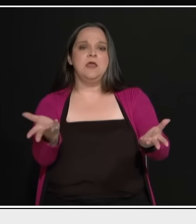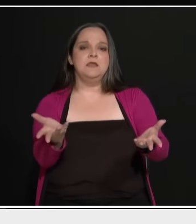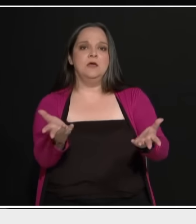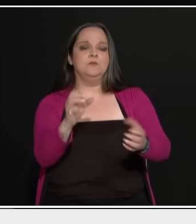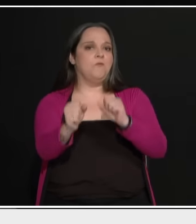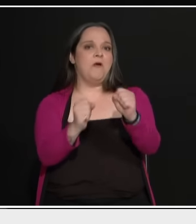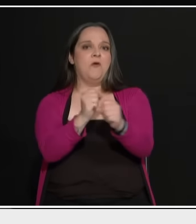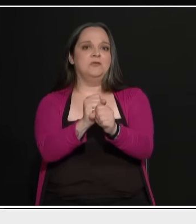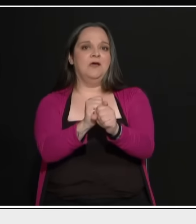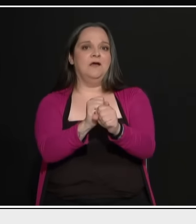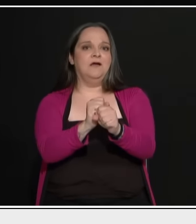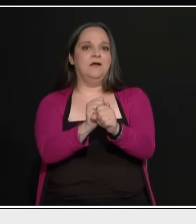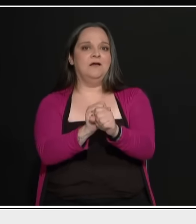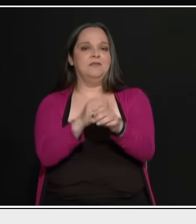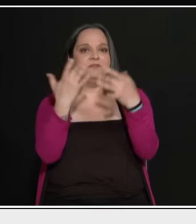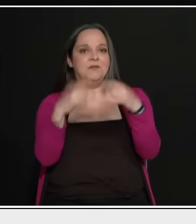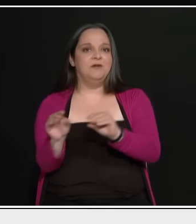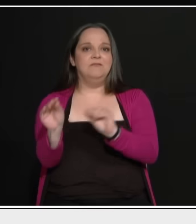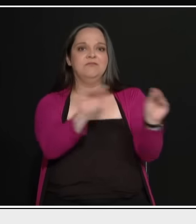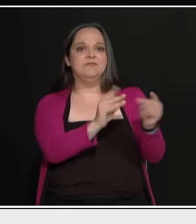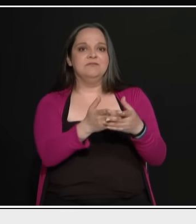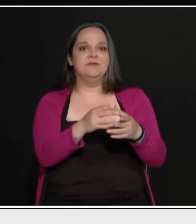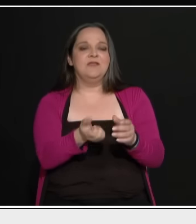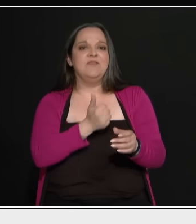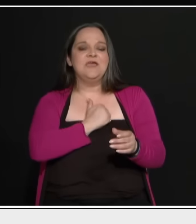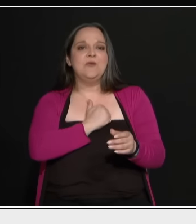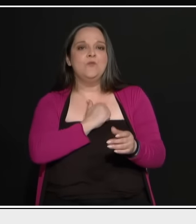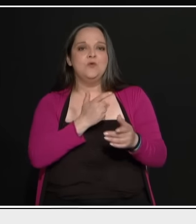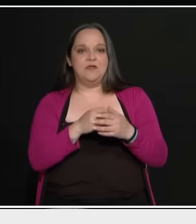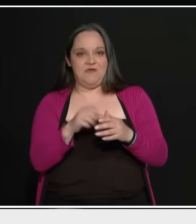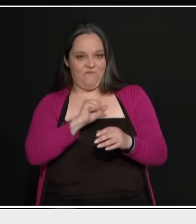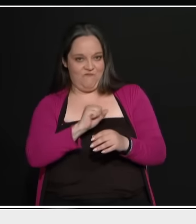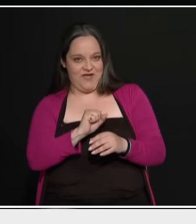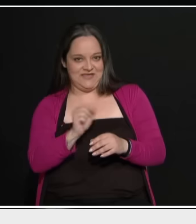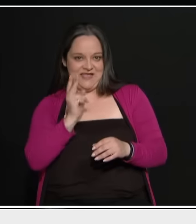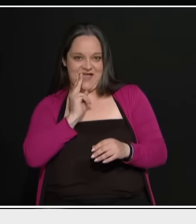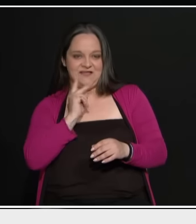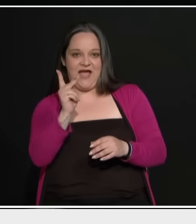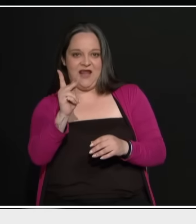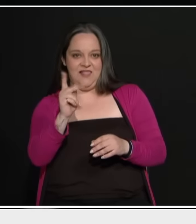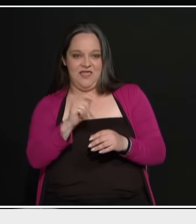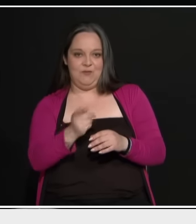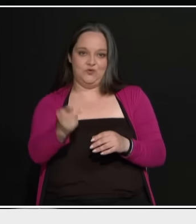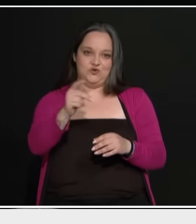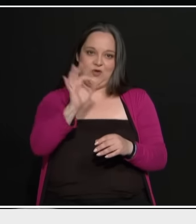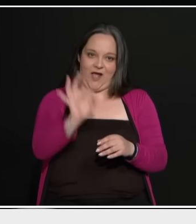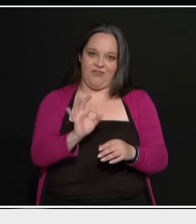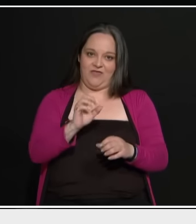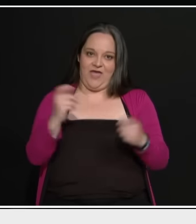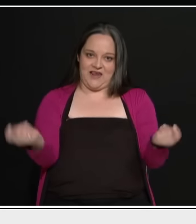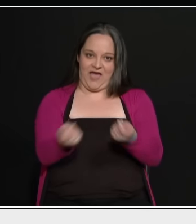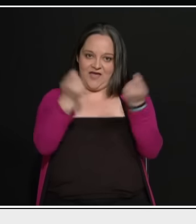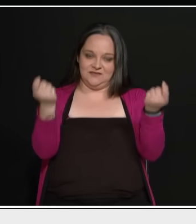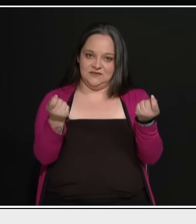έχω. Θα κάνει δική του επιχείρηση. Διαρκή αντικατάσταση. Δηλαδή, φοβάται ο Καρέλιας μήπως να ανοίξει τσιγάρα ο κάθε εργάτης. Λέτε πως όχι.